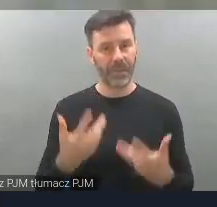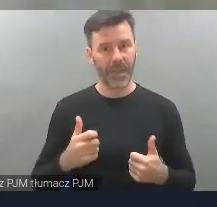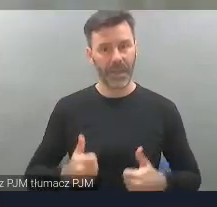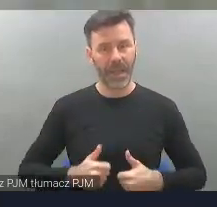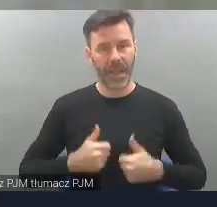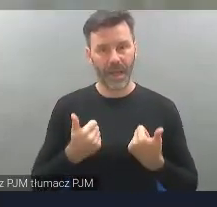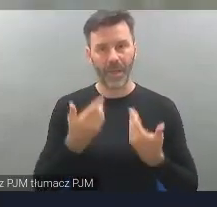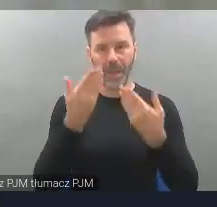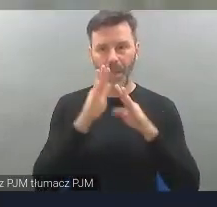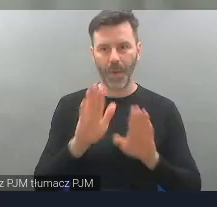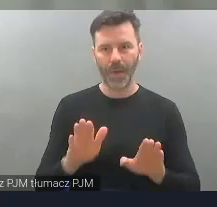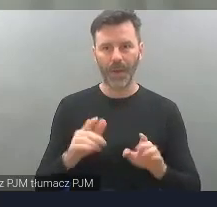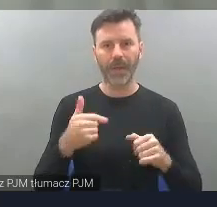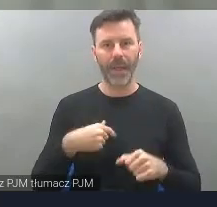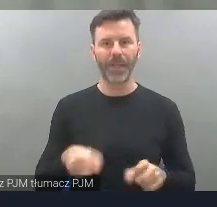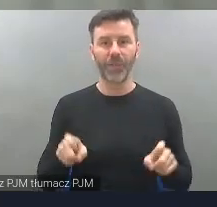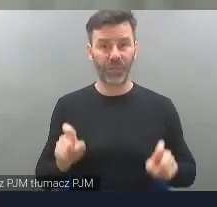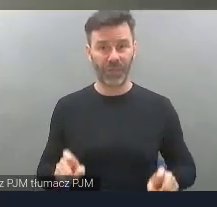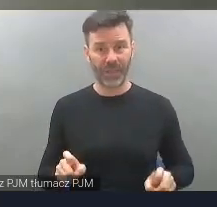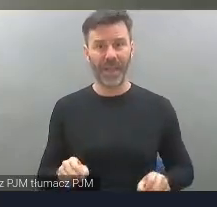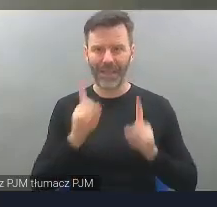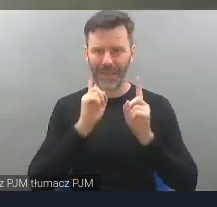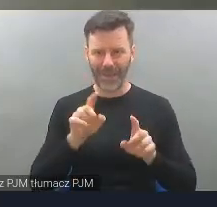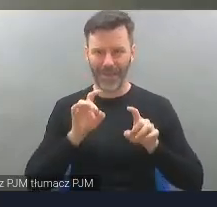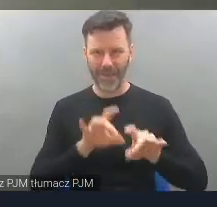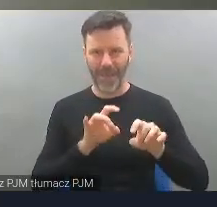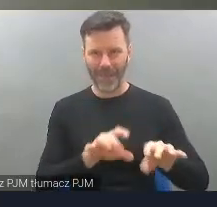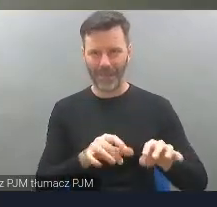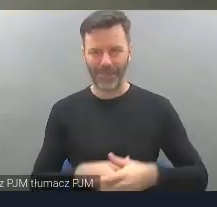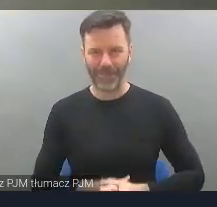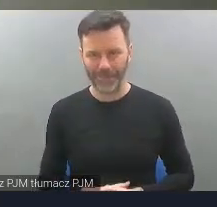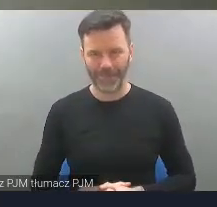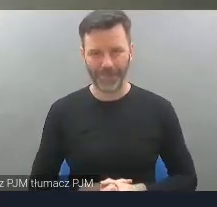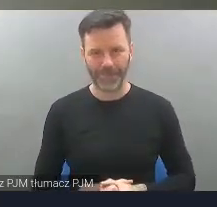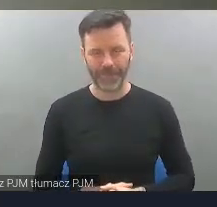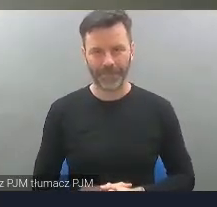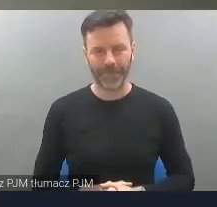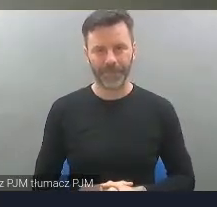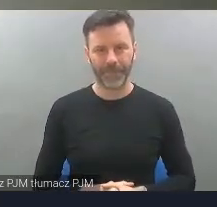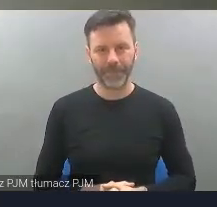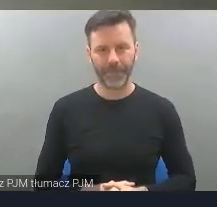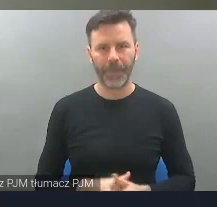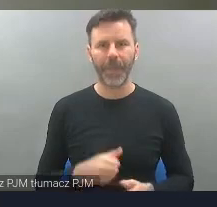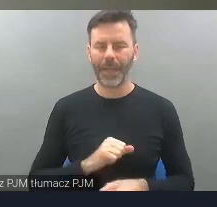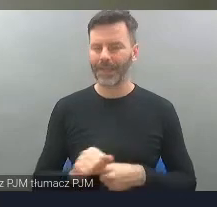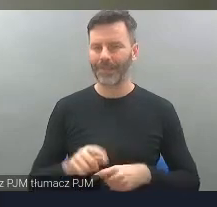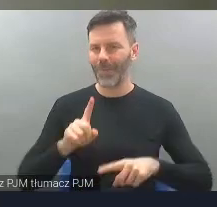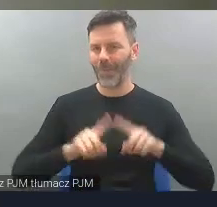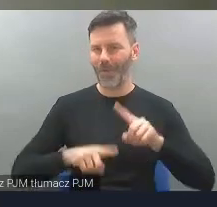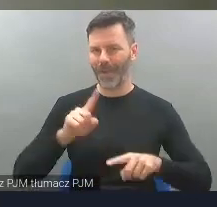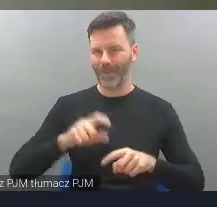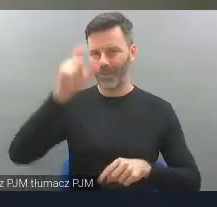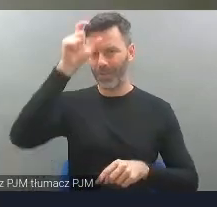że chociaż siedzę, to tak naprawdę biegam. No i trochę tak świadczyć o tym, że jestem normalna, chociaż